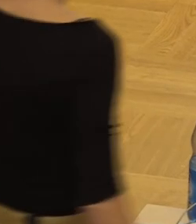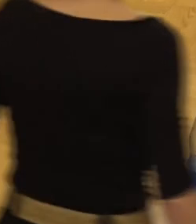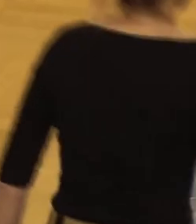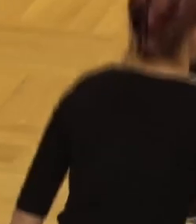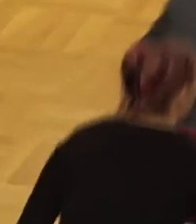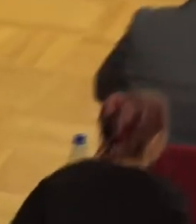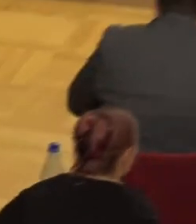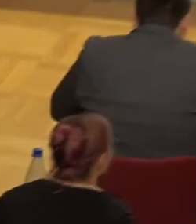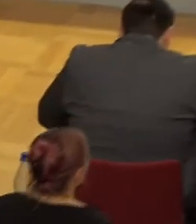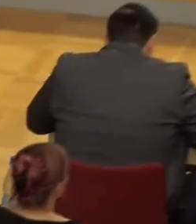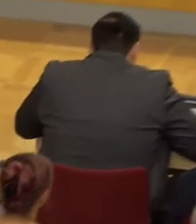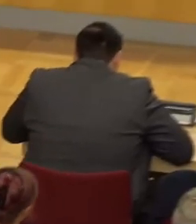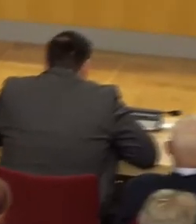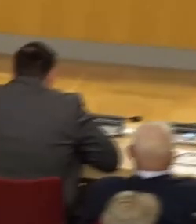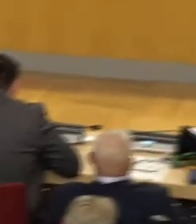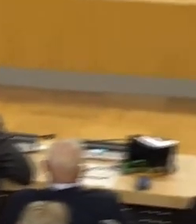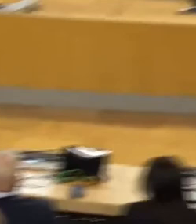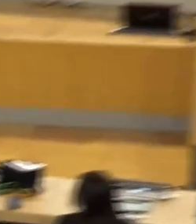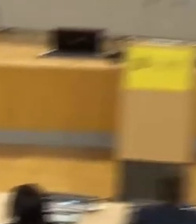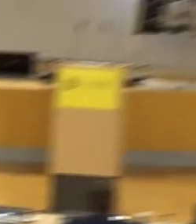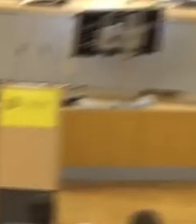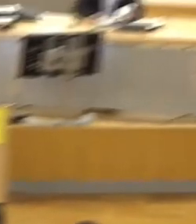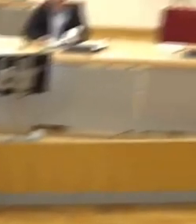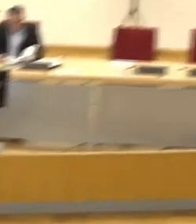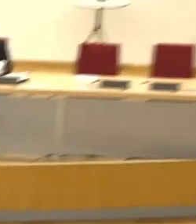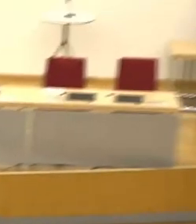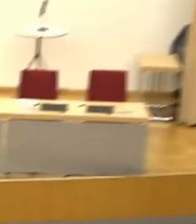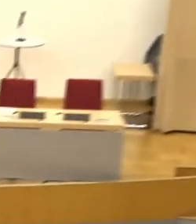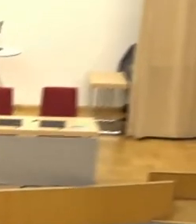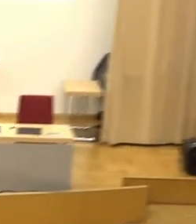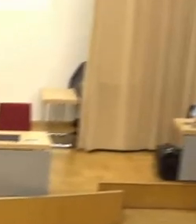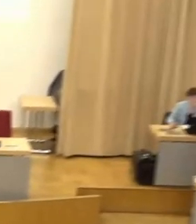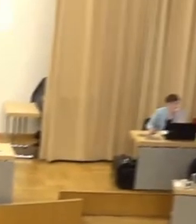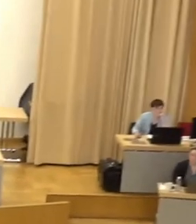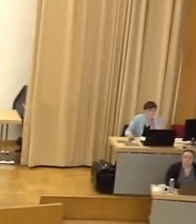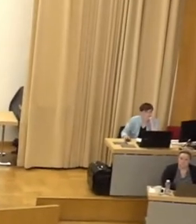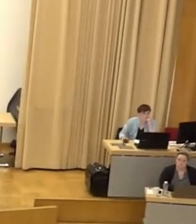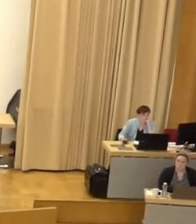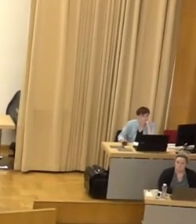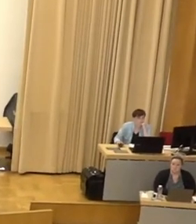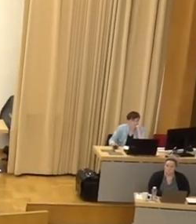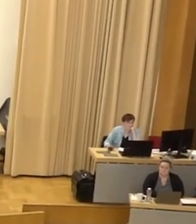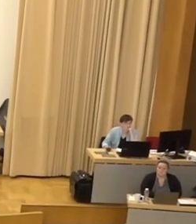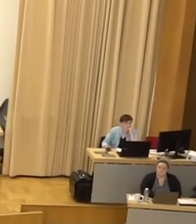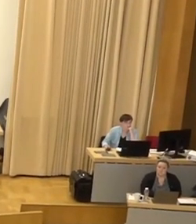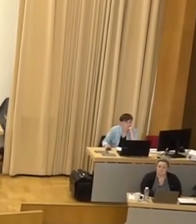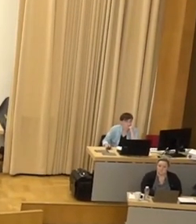und als weiterer Geschäfts und persönliche Erklärung Herr Melichtin